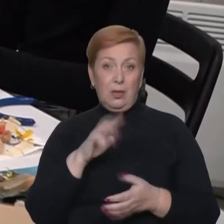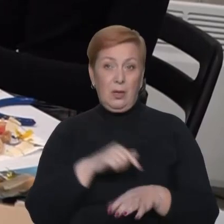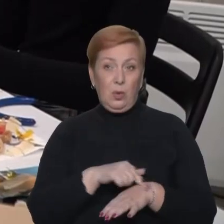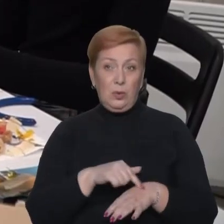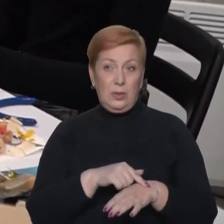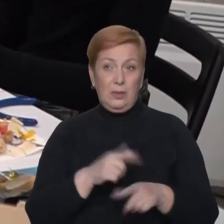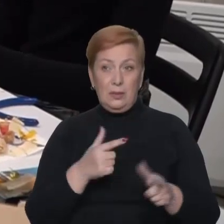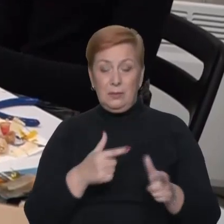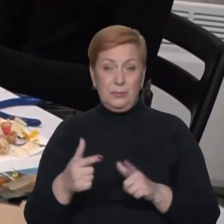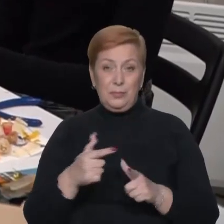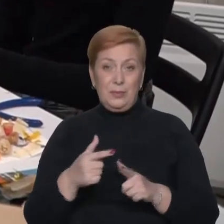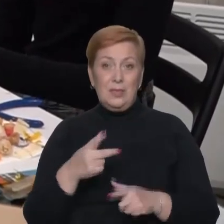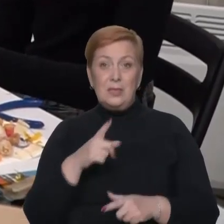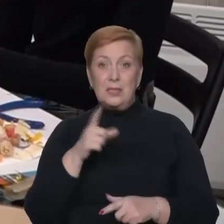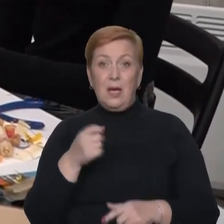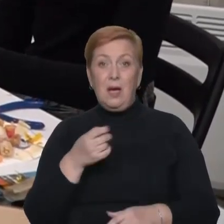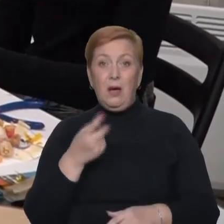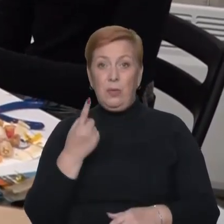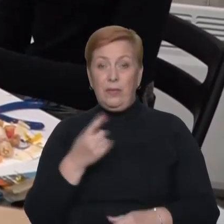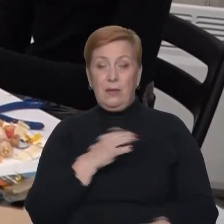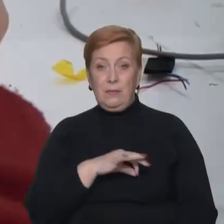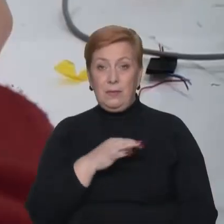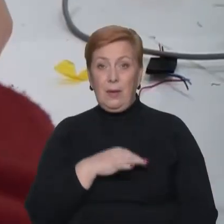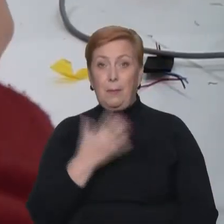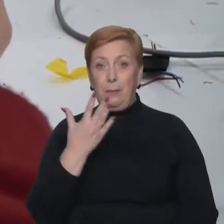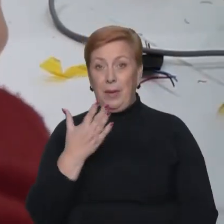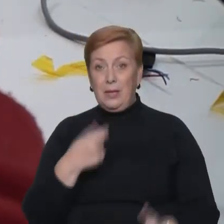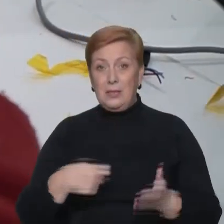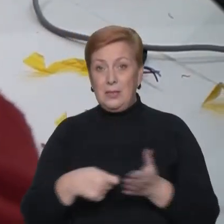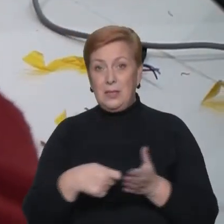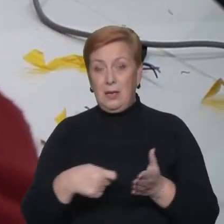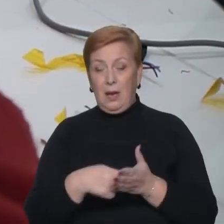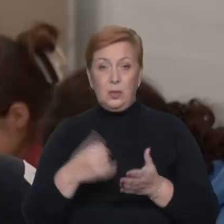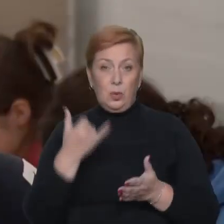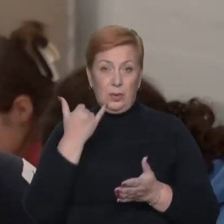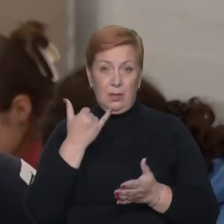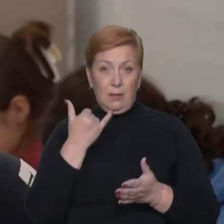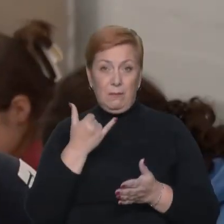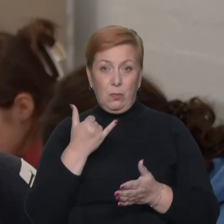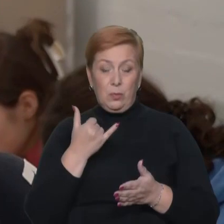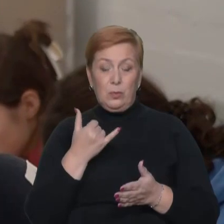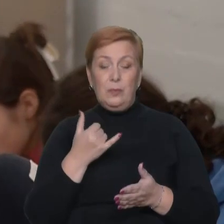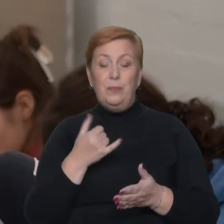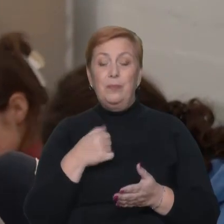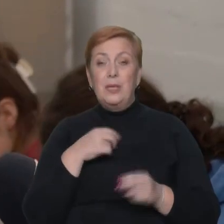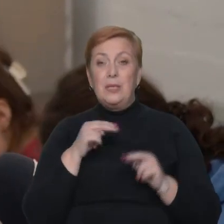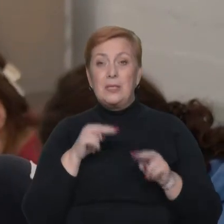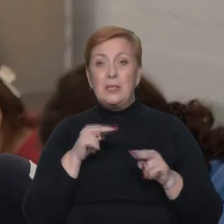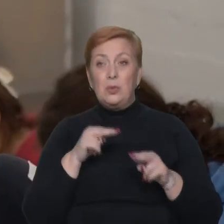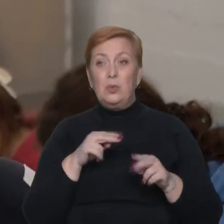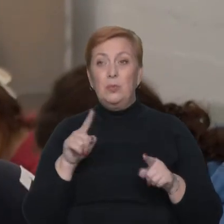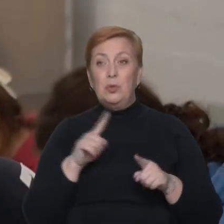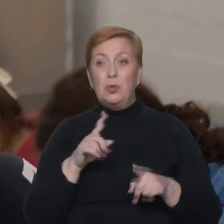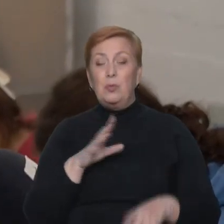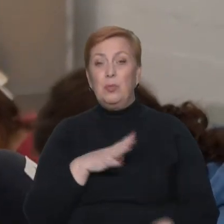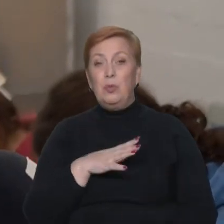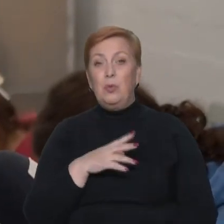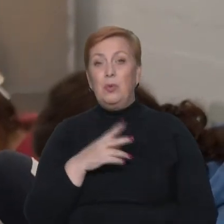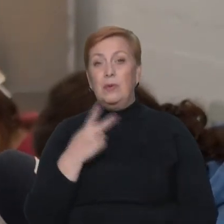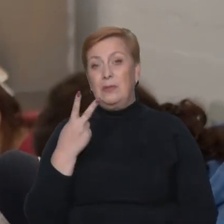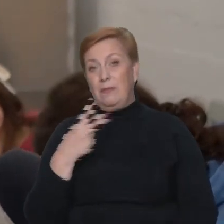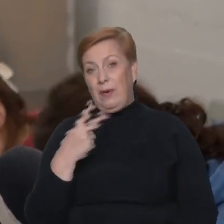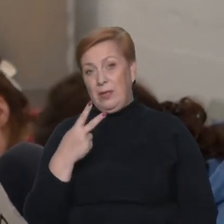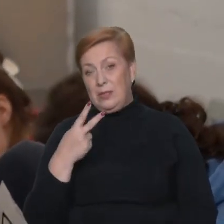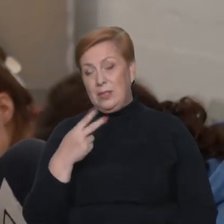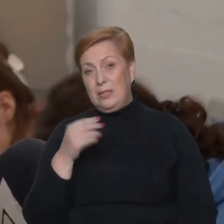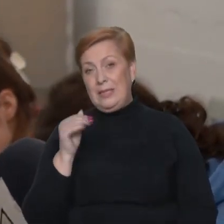одне використання його вистачає на 5 повних зарядок телефону. Ми свідкуємо за тим, що у нас було мінімум 20 тисяч міліампер на повербанк, бо,